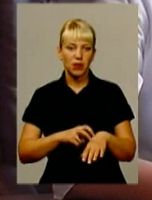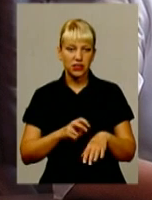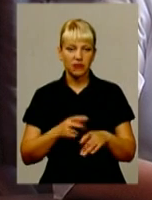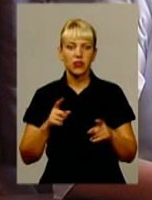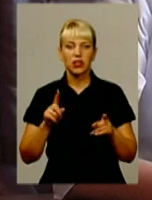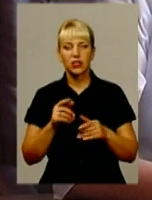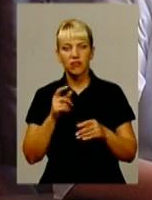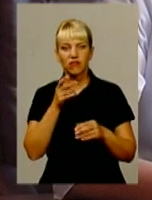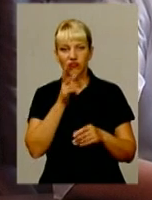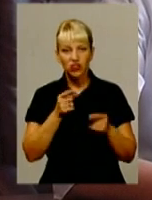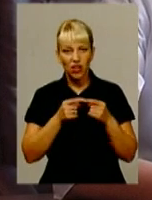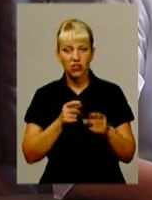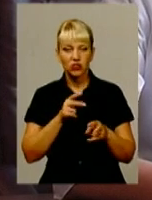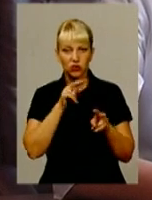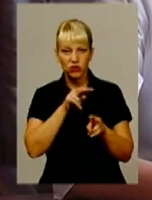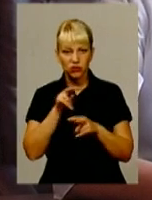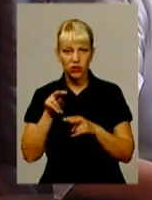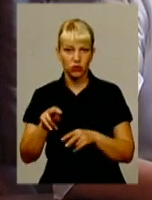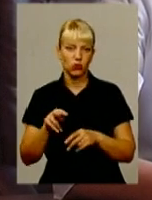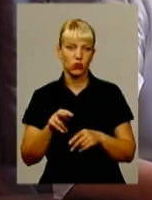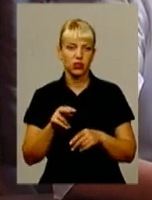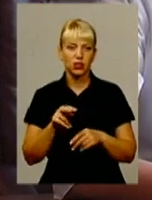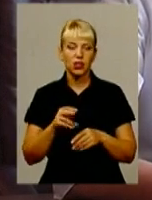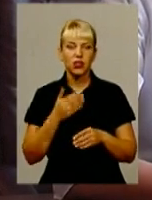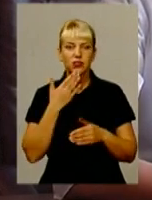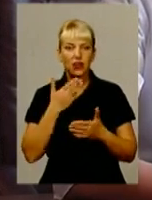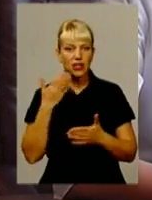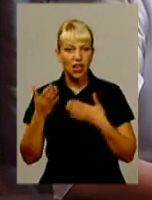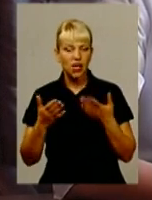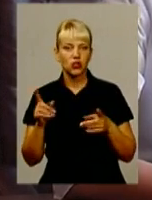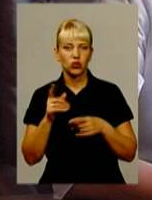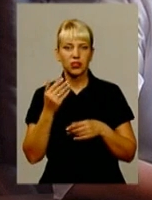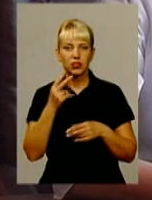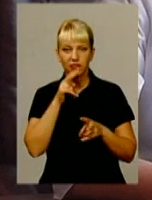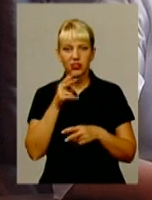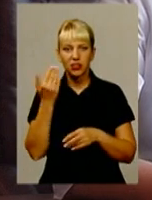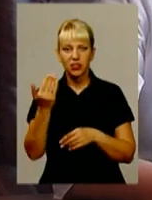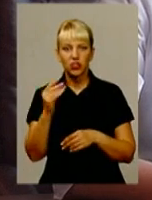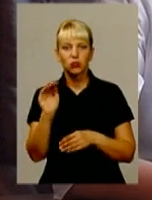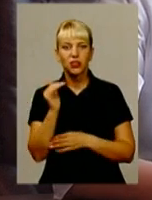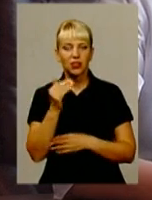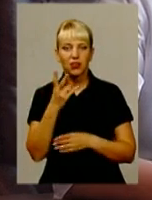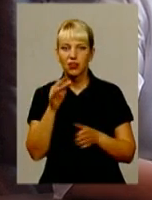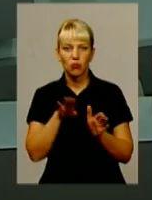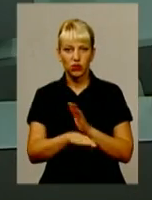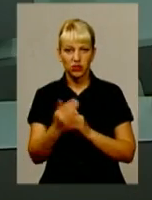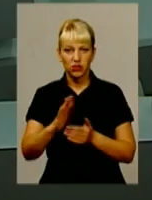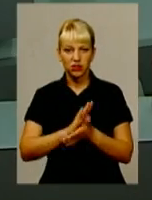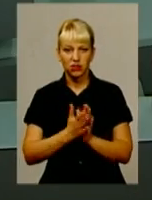слідкуйте за своєю дитиною, спостерігайте, щоб її стан не погіршився.